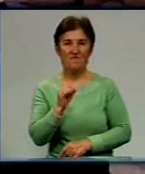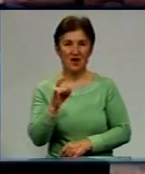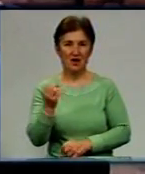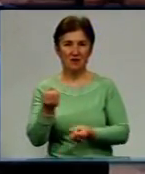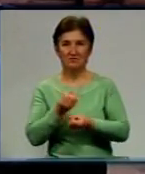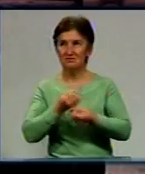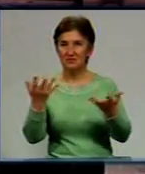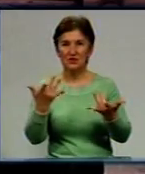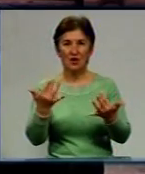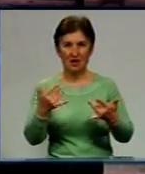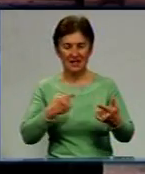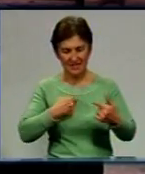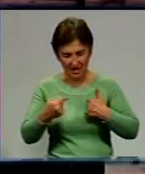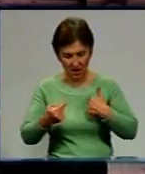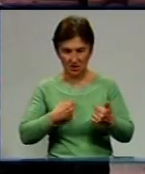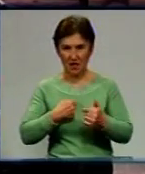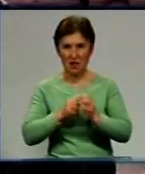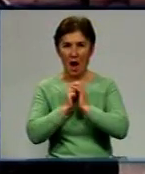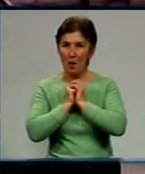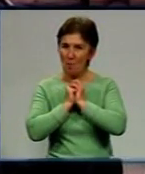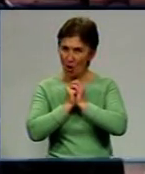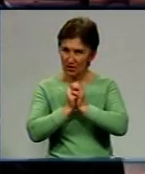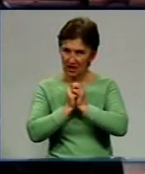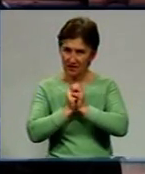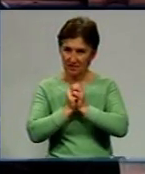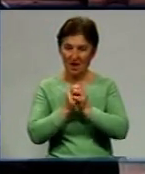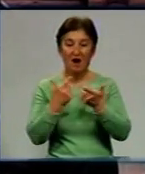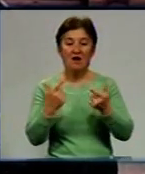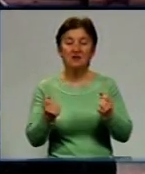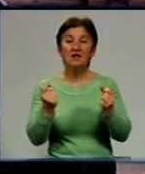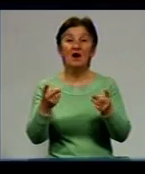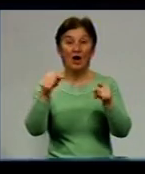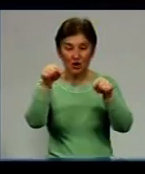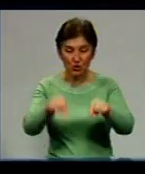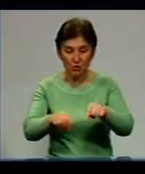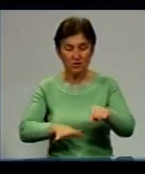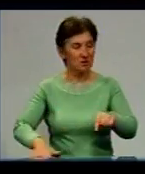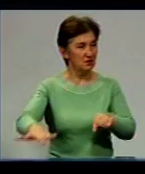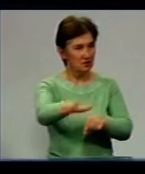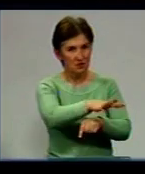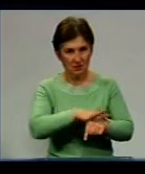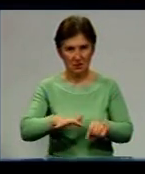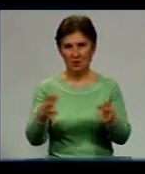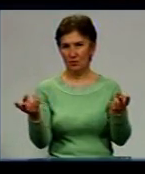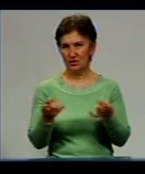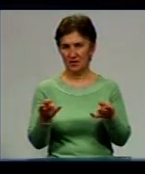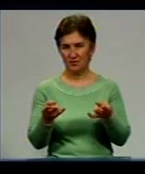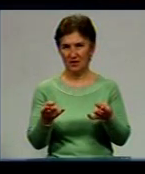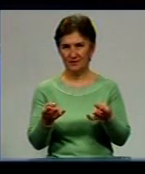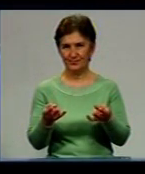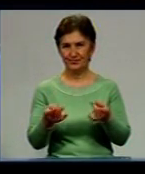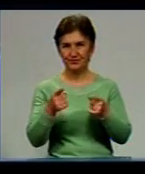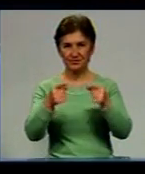скільки страдання, скільки молитви. Де, як не тут потрібна церква. Ми готовили ікону для того, щоб повісити. То вона